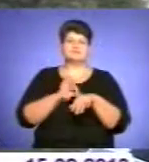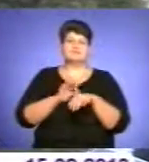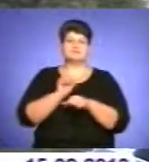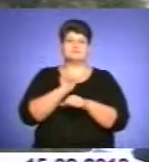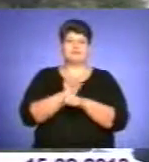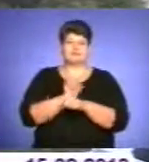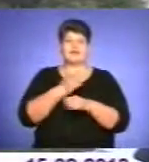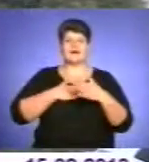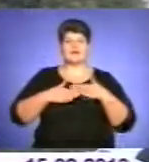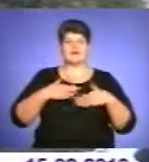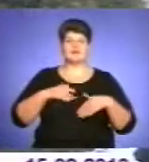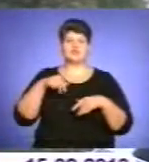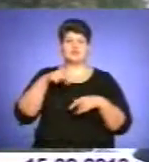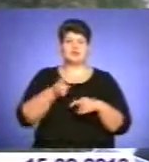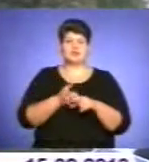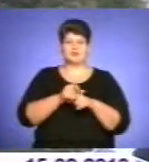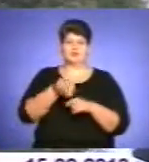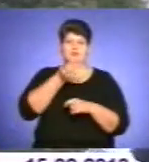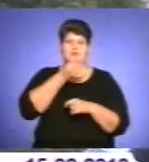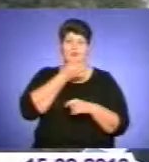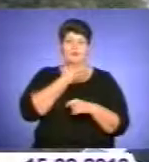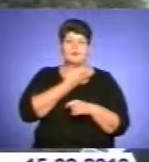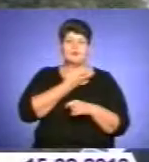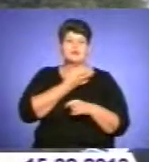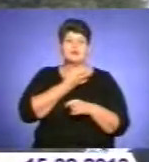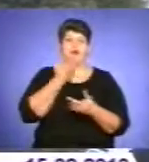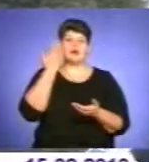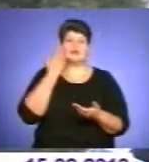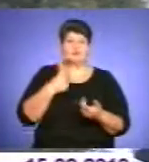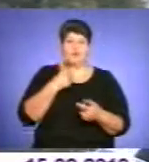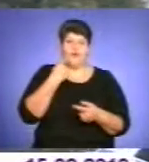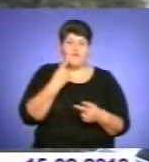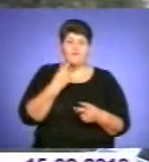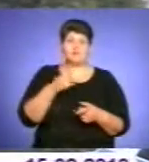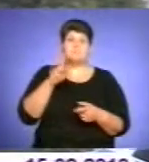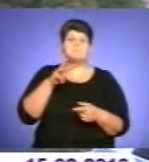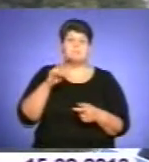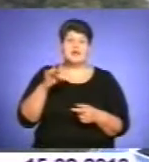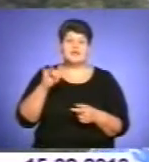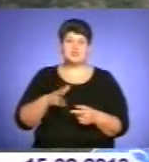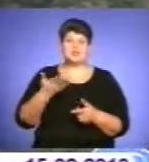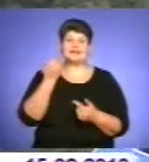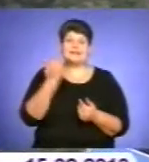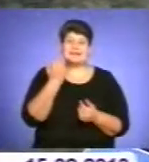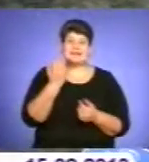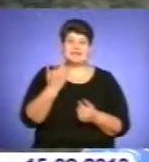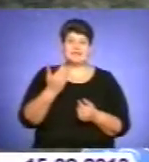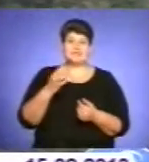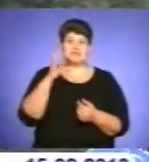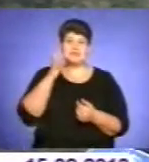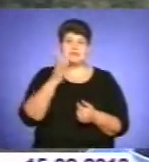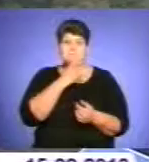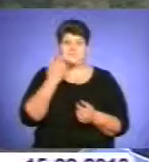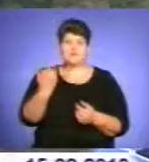дуже рада, пішла, їй дуже сподобалося. Але коли я її підбадьорила, я казала, ну Марічка, ти ж з Сибіру, в тебе там